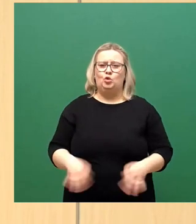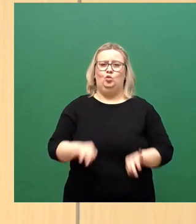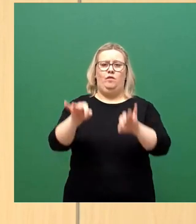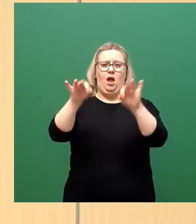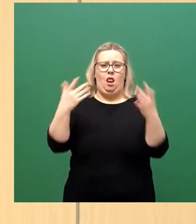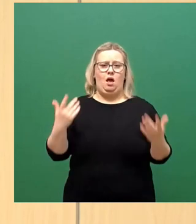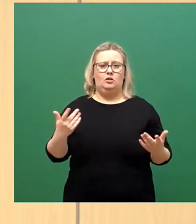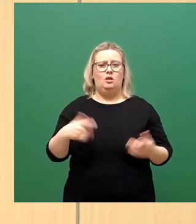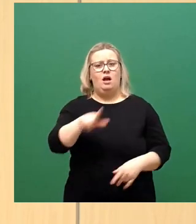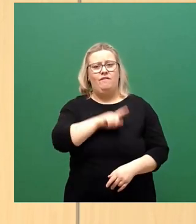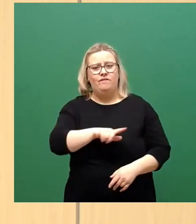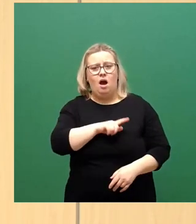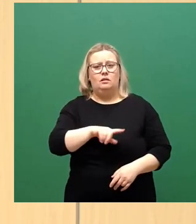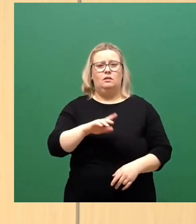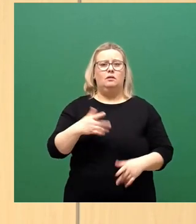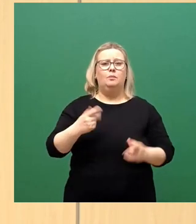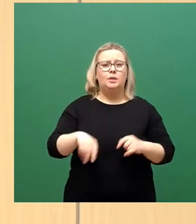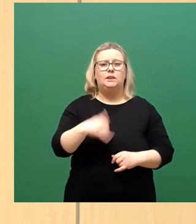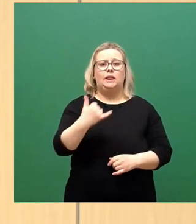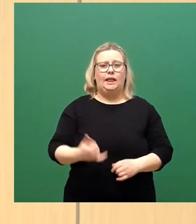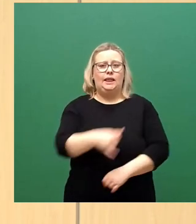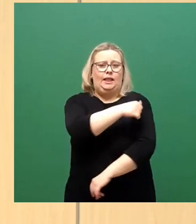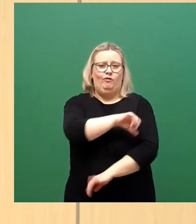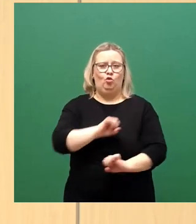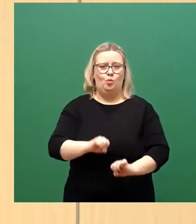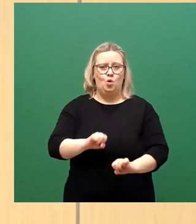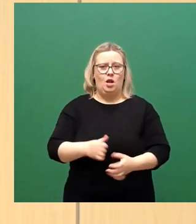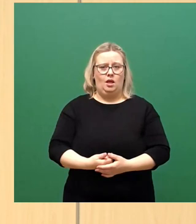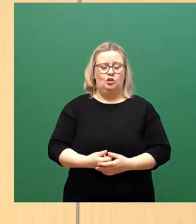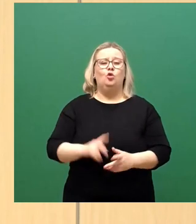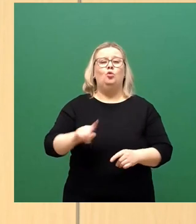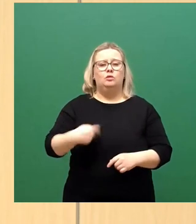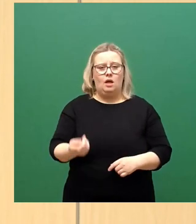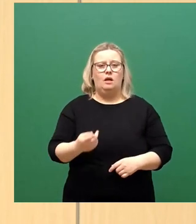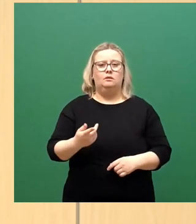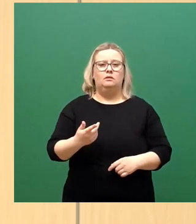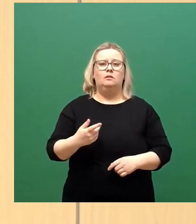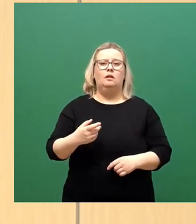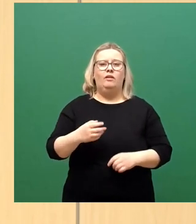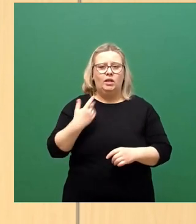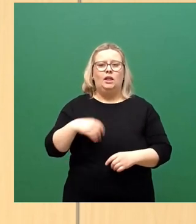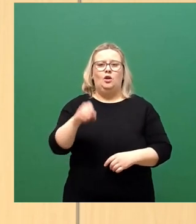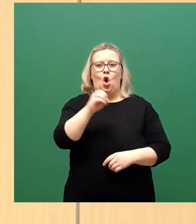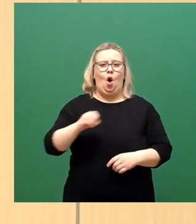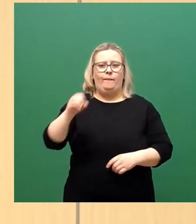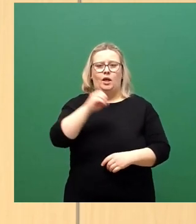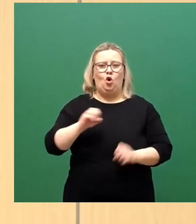Wartet wenigstens so lange, bis ihr Kind geimpft werden kann. Und die kommende Omikron-Welle verschärft die Lage weiter.